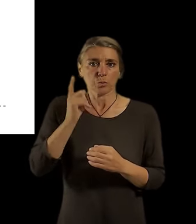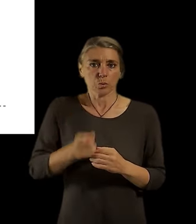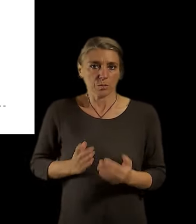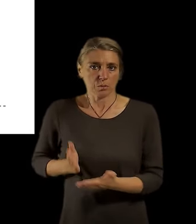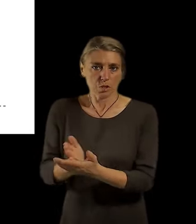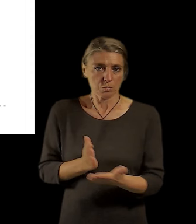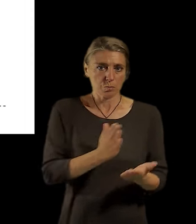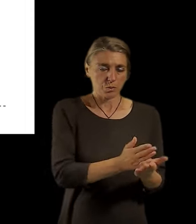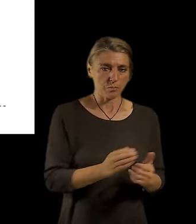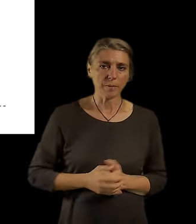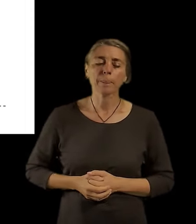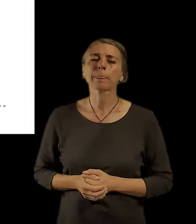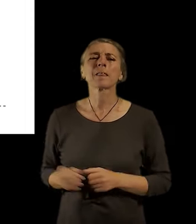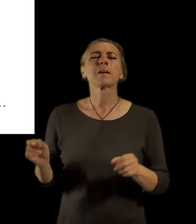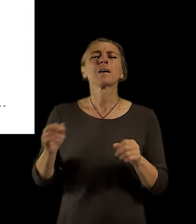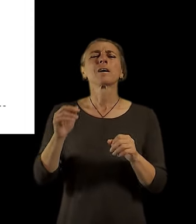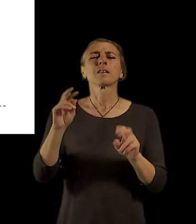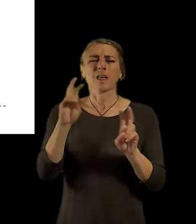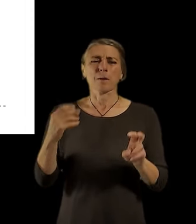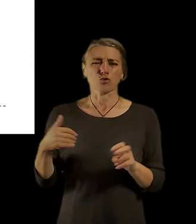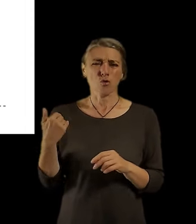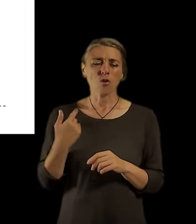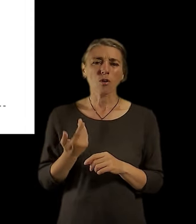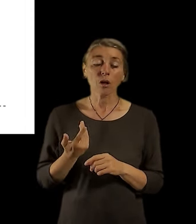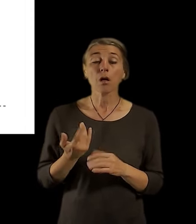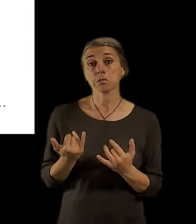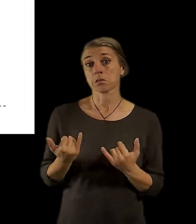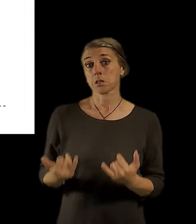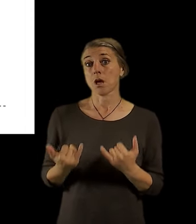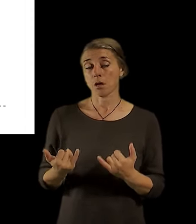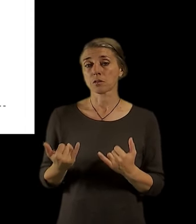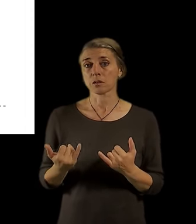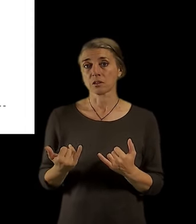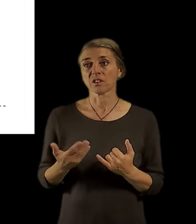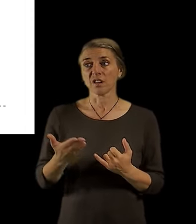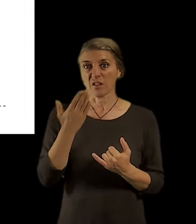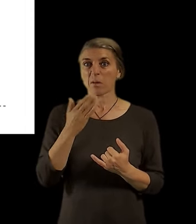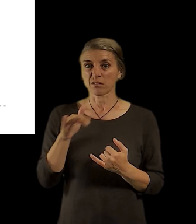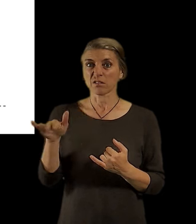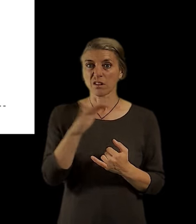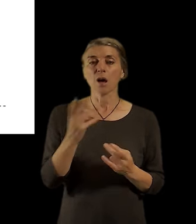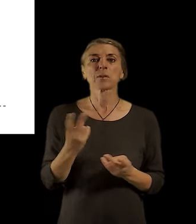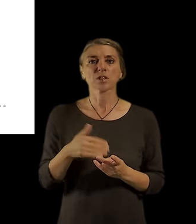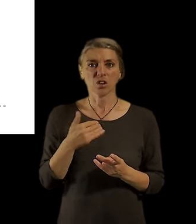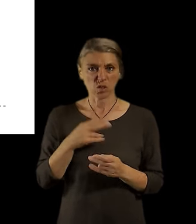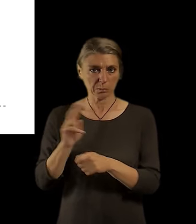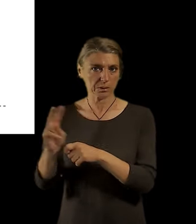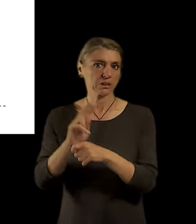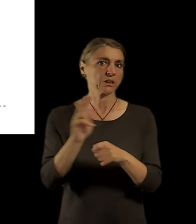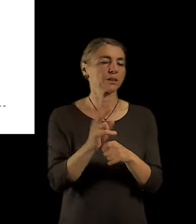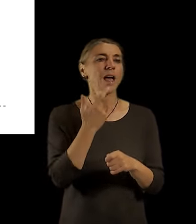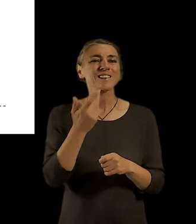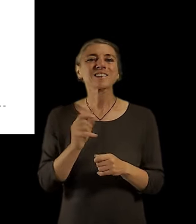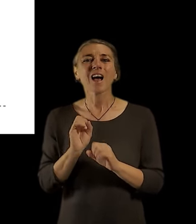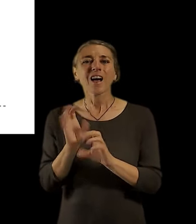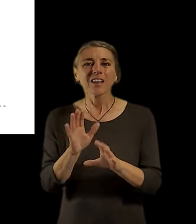Co se týče škol, tak nyní máme nedostatek míst v materských školách, jak v Rýchčíkově,